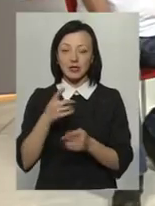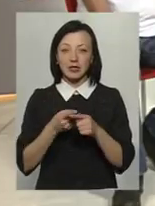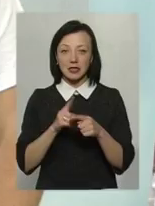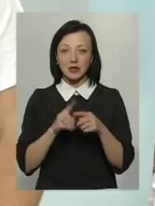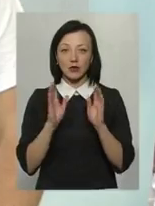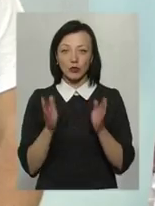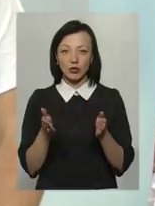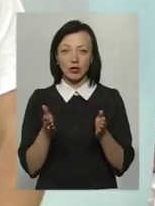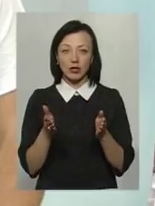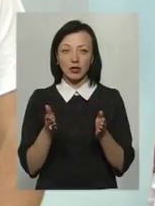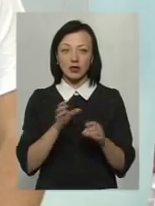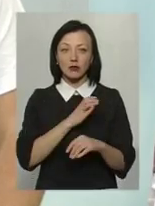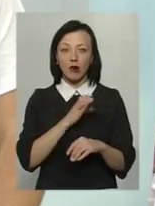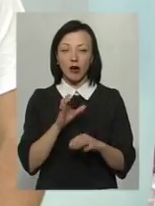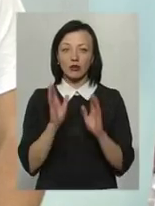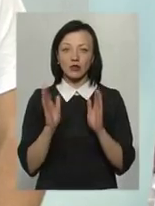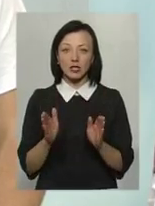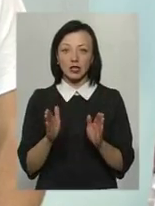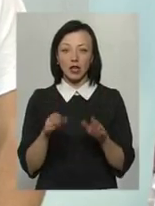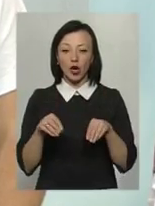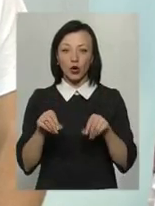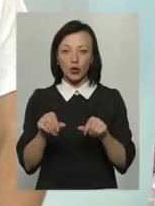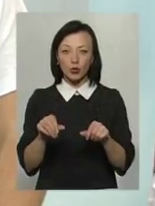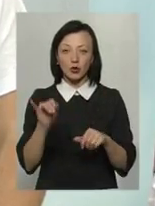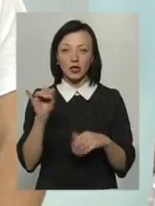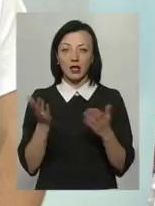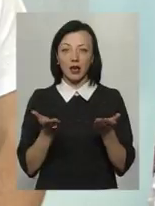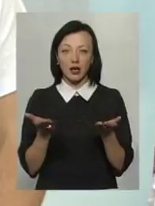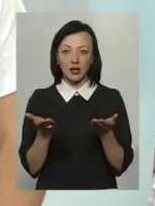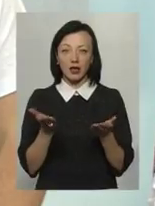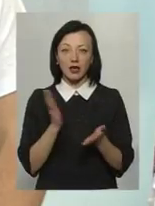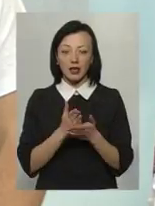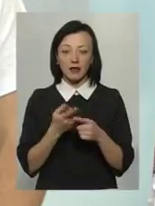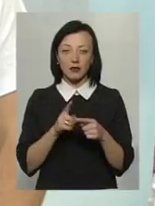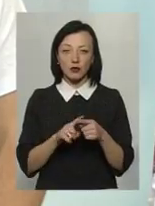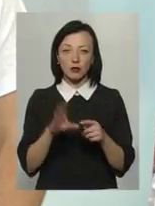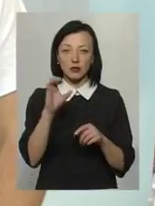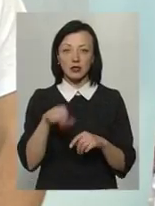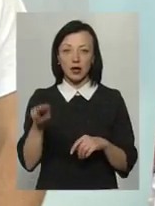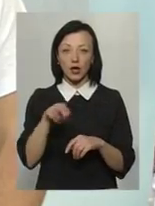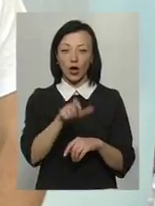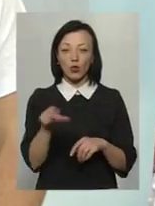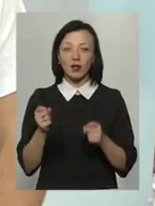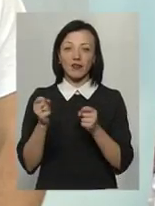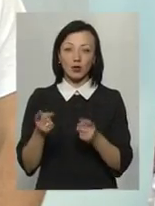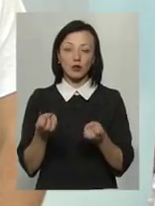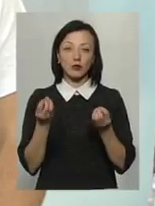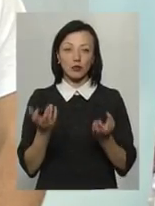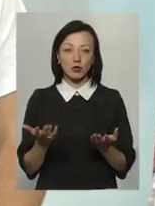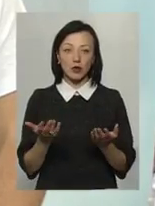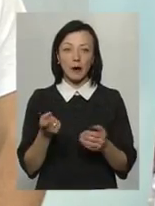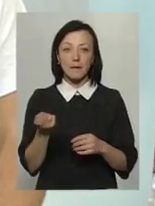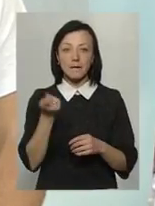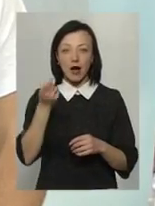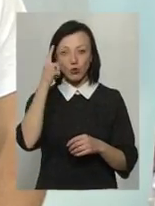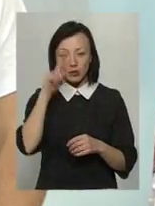збагачувати тільки грунт, який є в цьому садку. Але люди виносять, просто мало